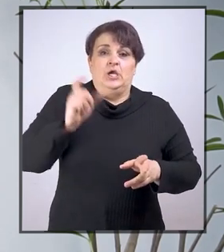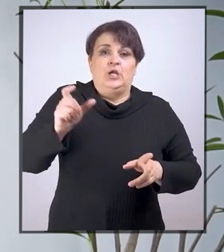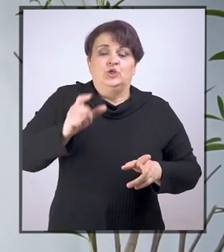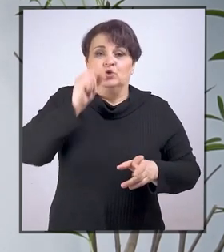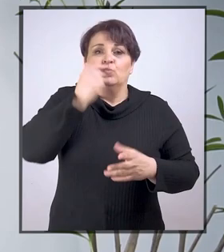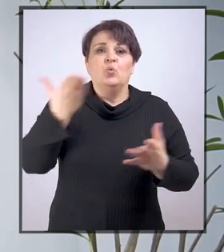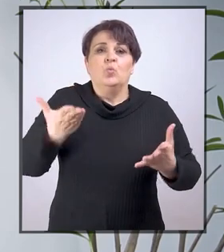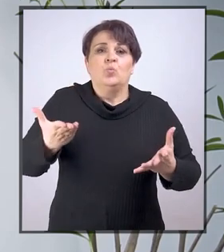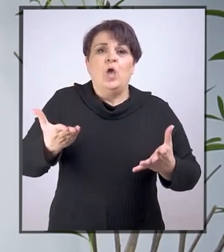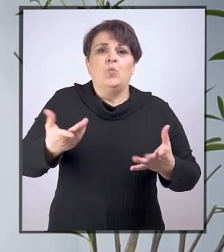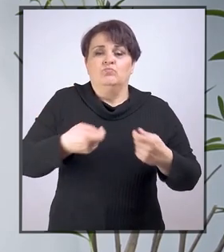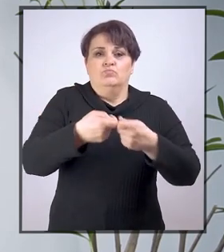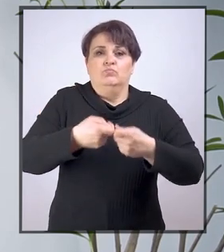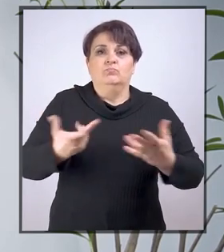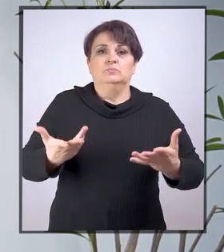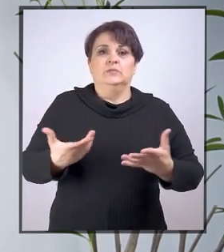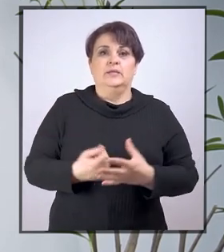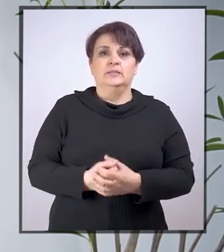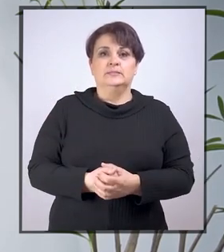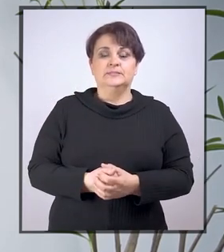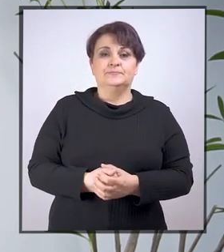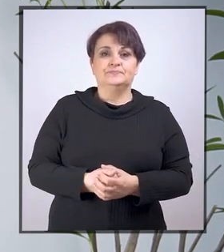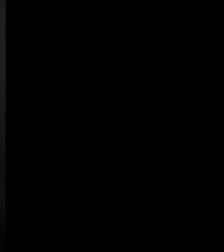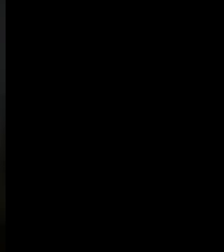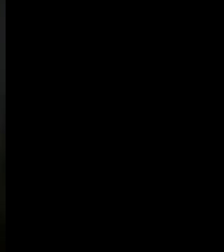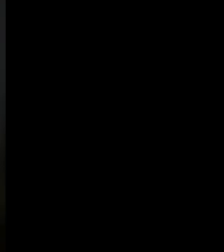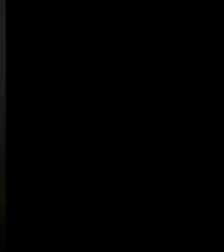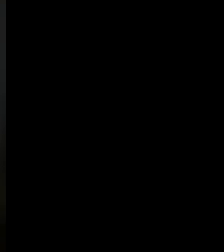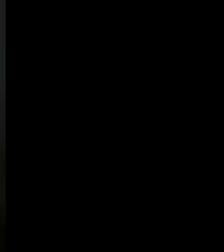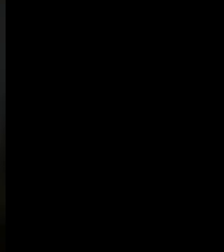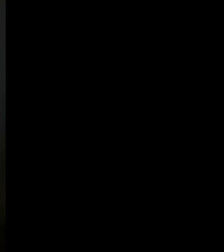većina ljudi u nekoj zajednici.